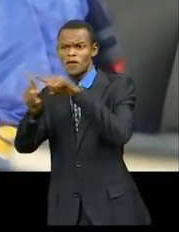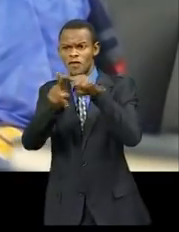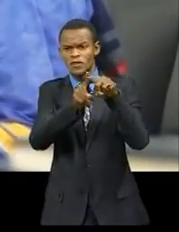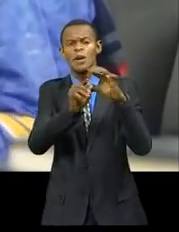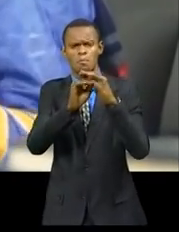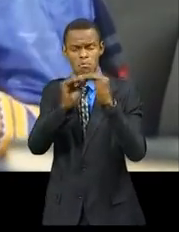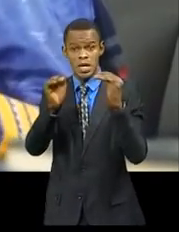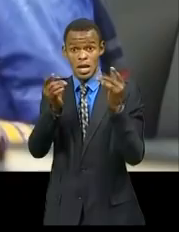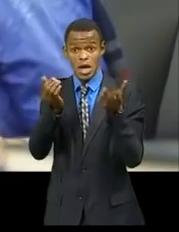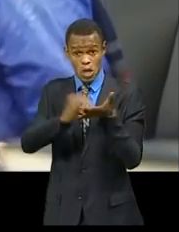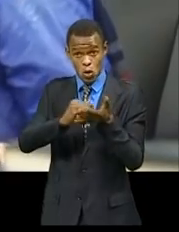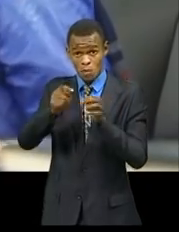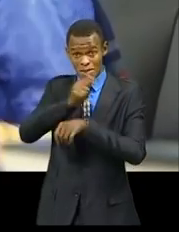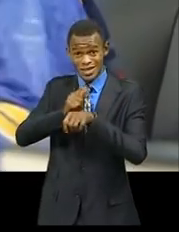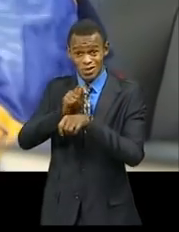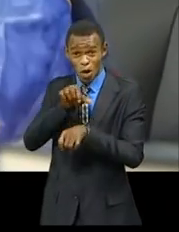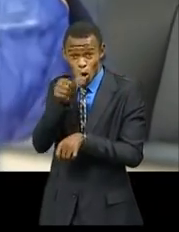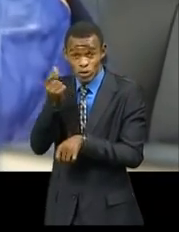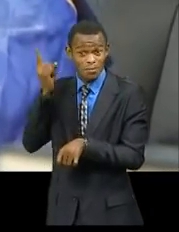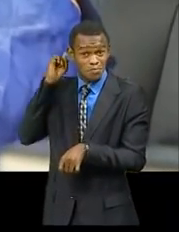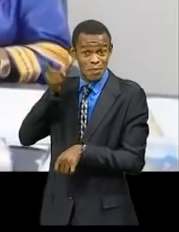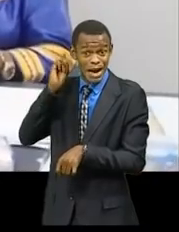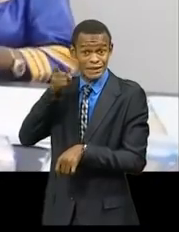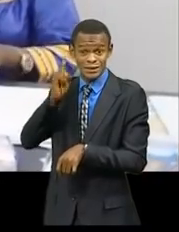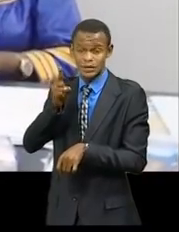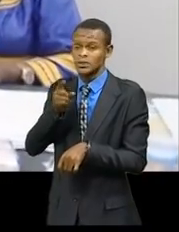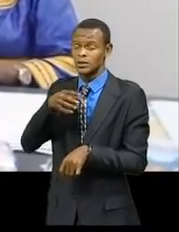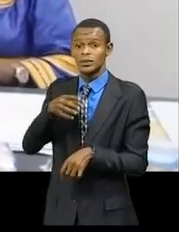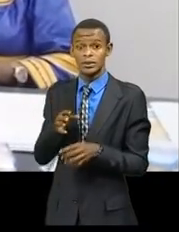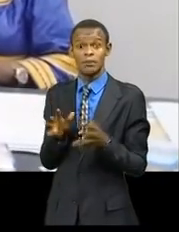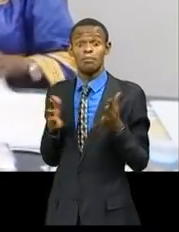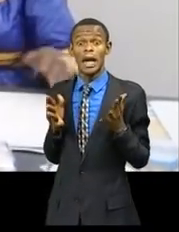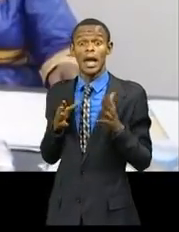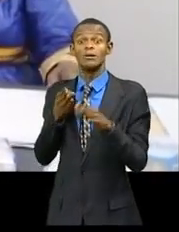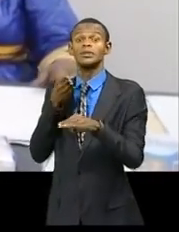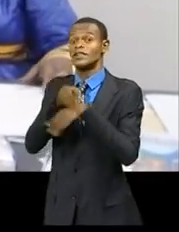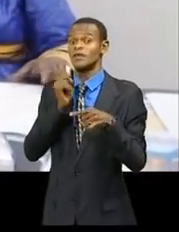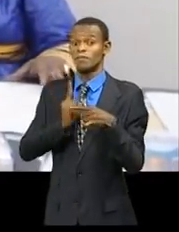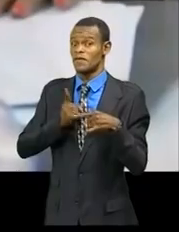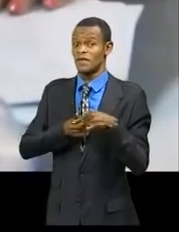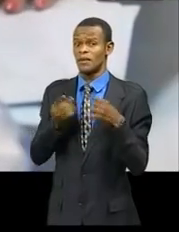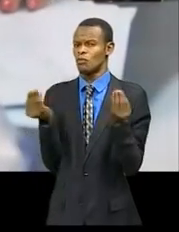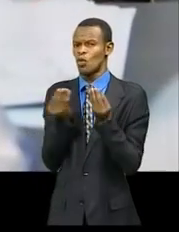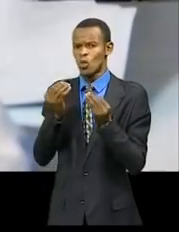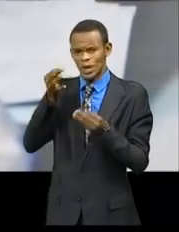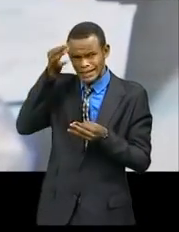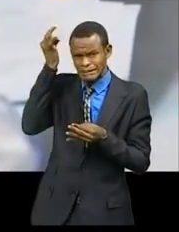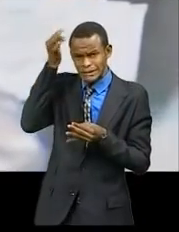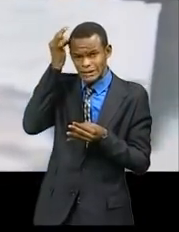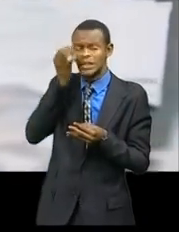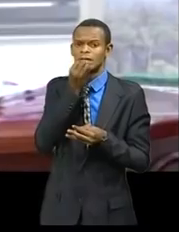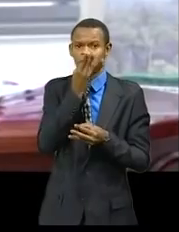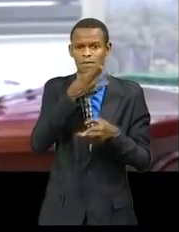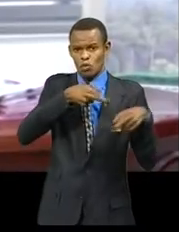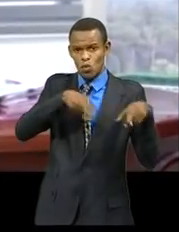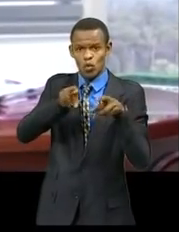infréquentables, en l'occurrence, les routes d'intérêt national et provinciales, notamment la route nationale numéro 4 sur l'axe Béni